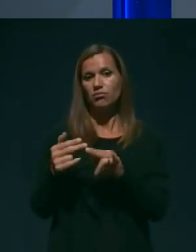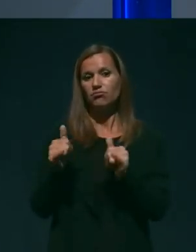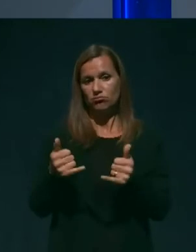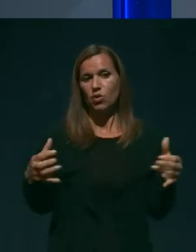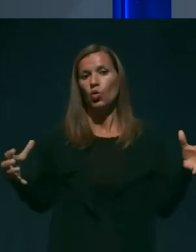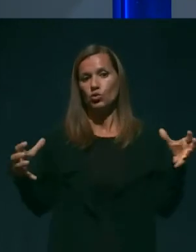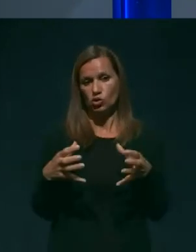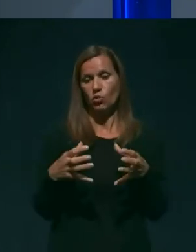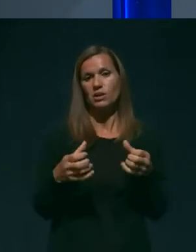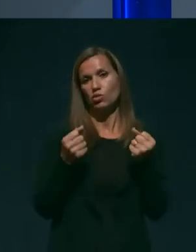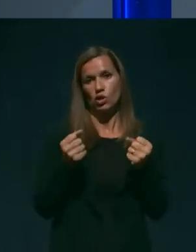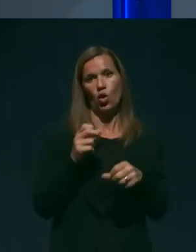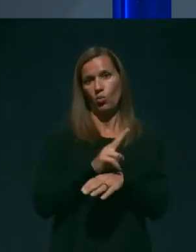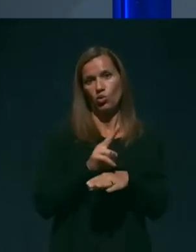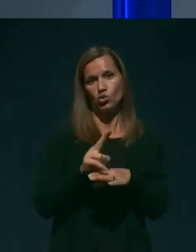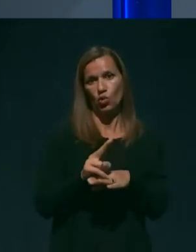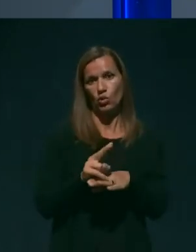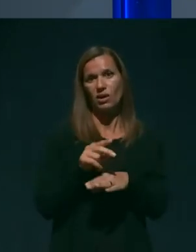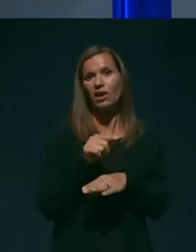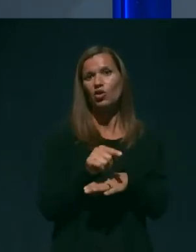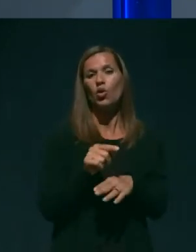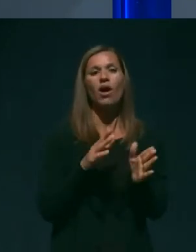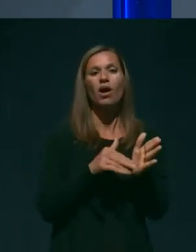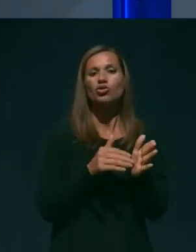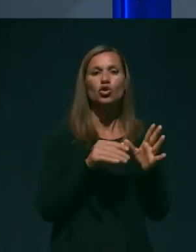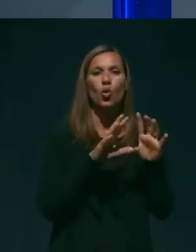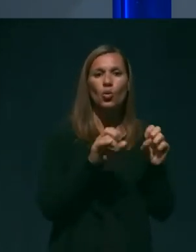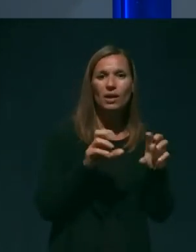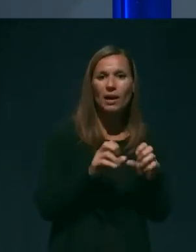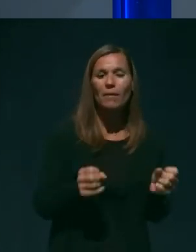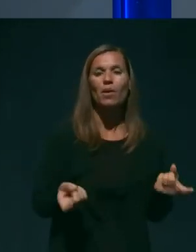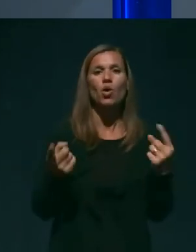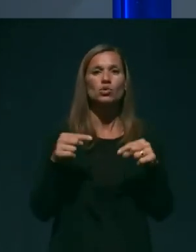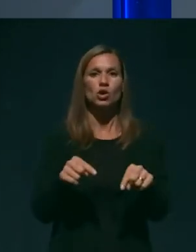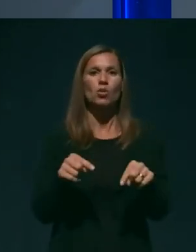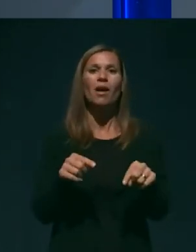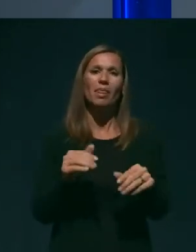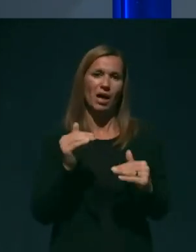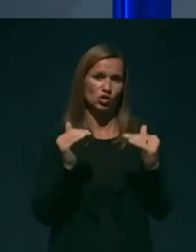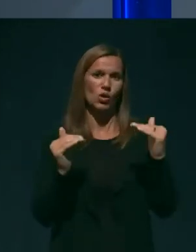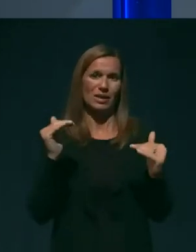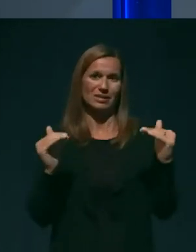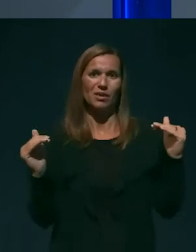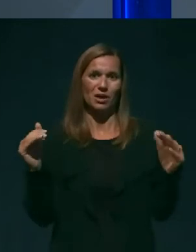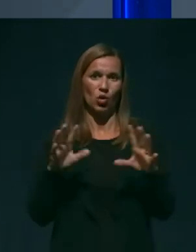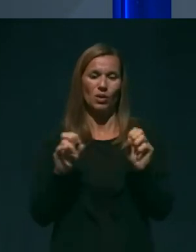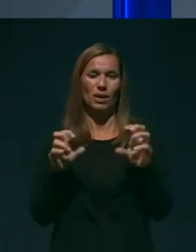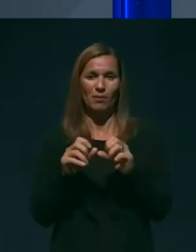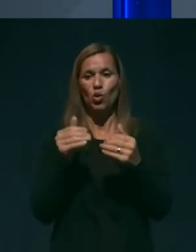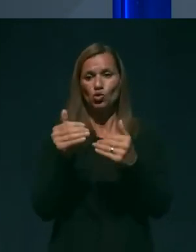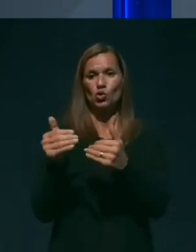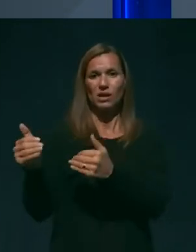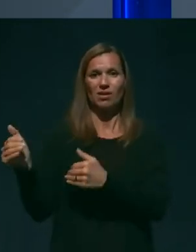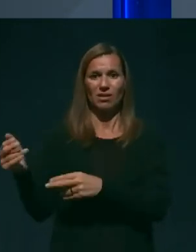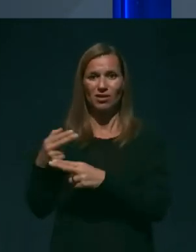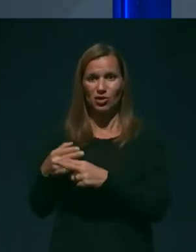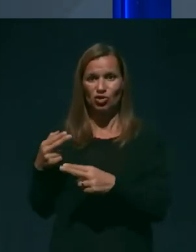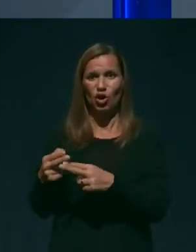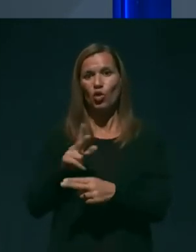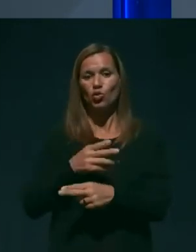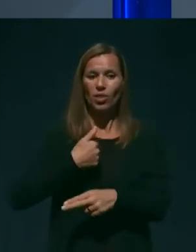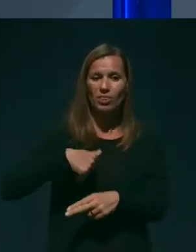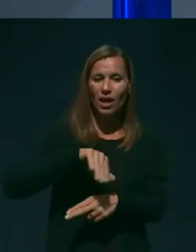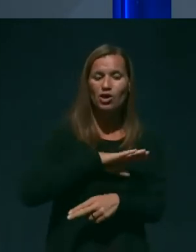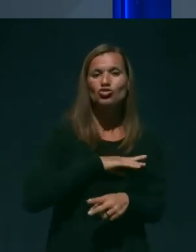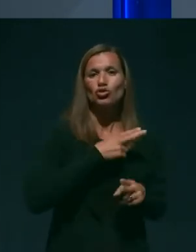tudi na to, kašne ukrepe oziroma na sorazmernost ukrepov teh sosednih držav v primer do naših državljanj